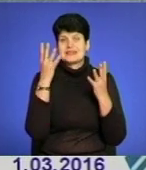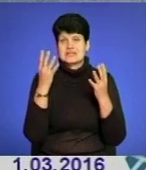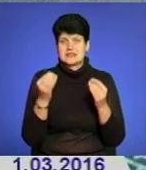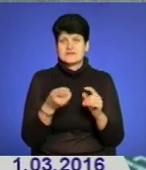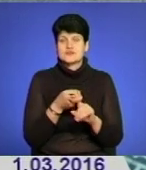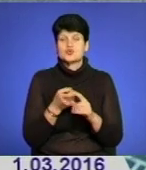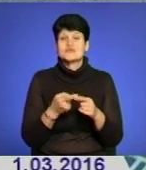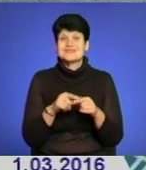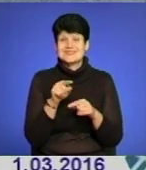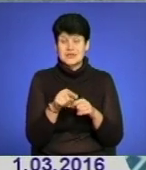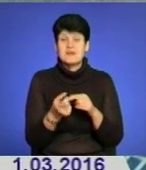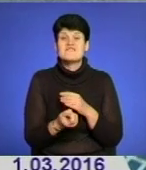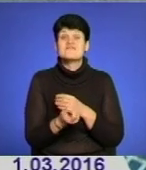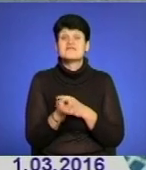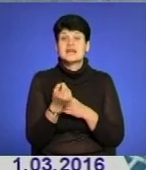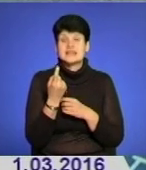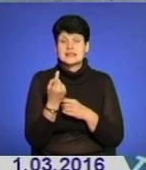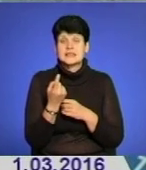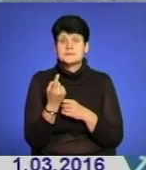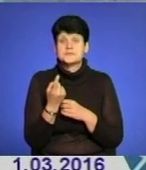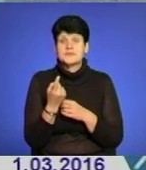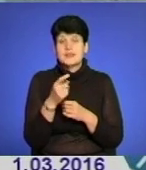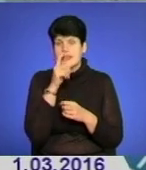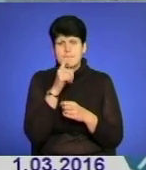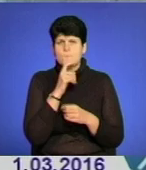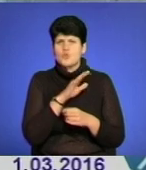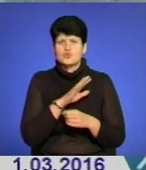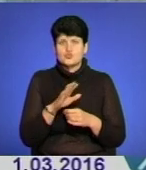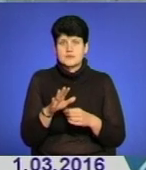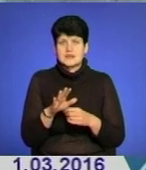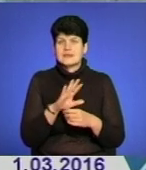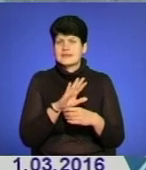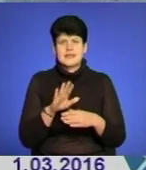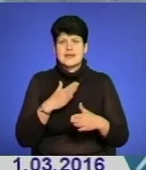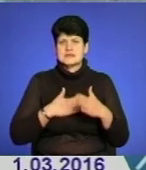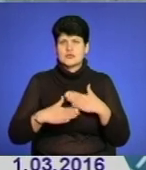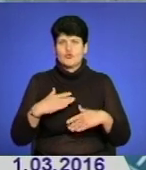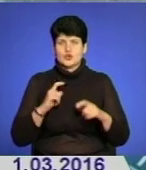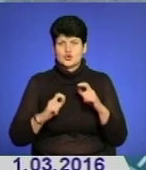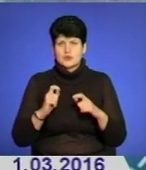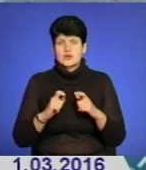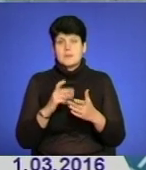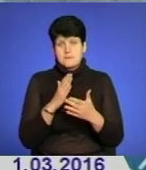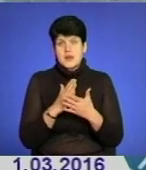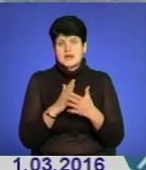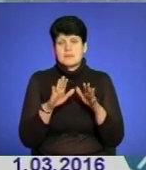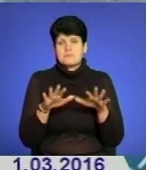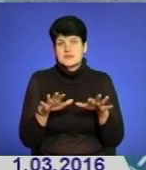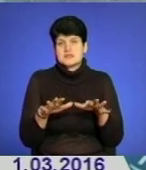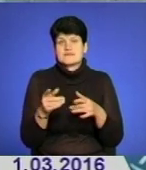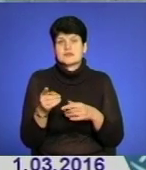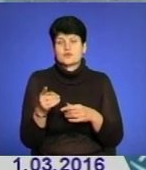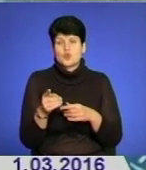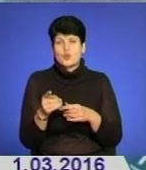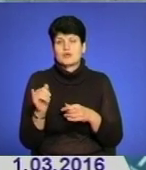з цим і виникли певні, скажімо, непорозуміння. Ну невдоволення студентів, воно дійсно має місце в Тернополі